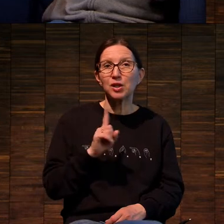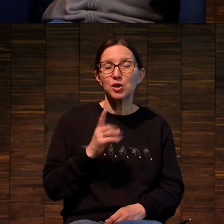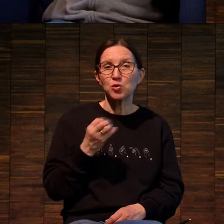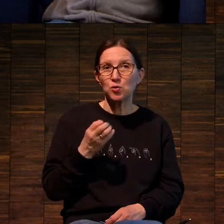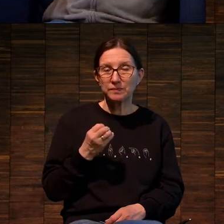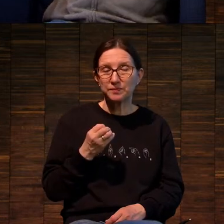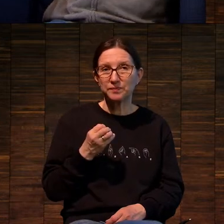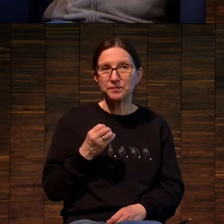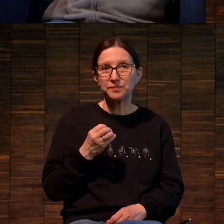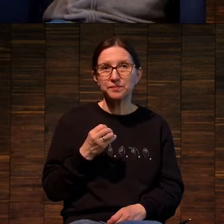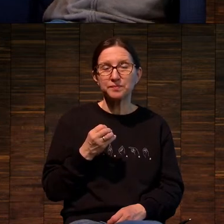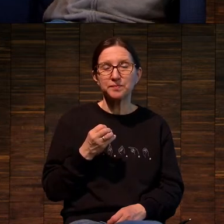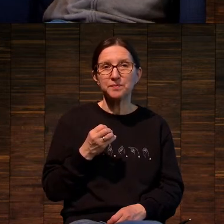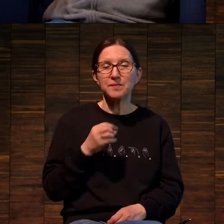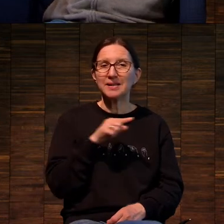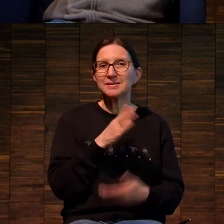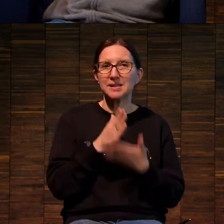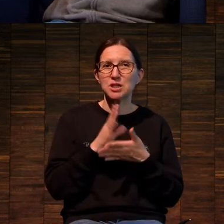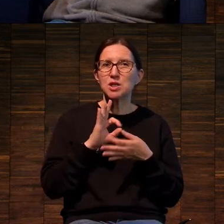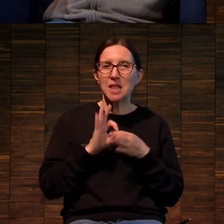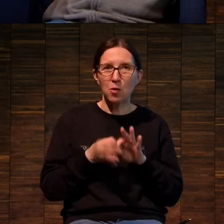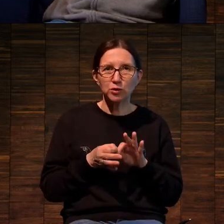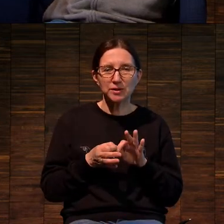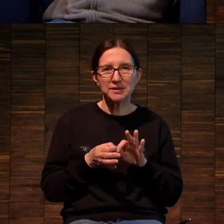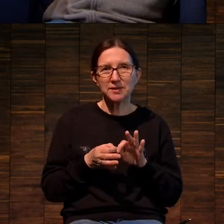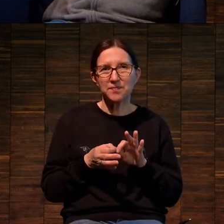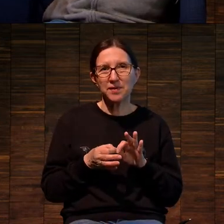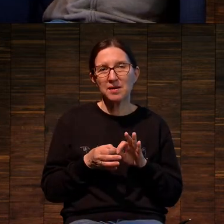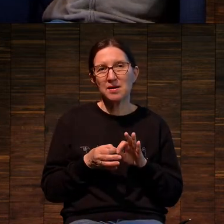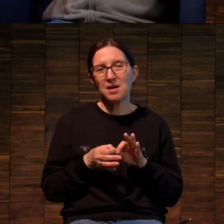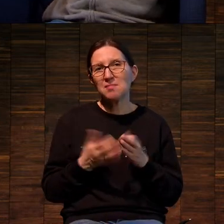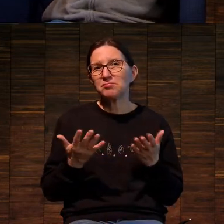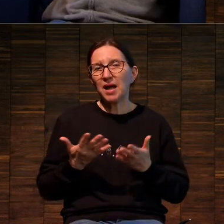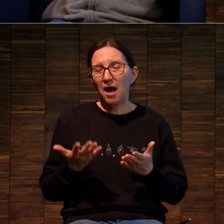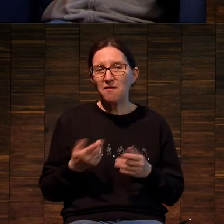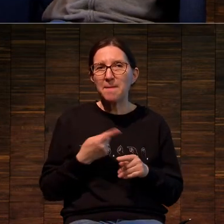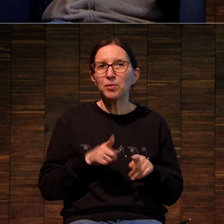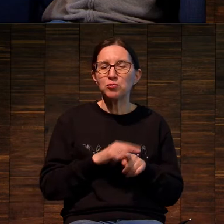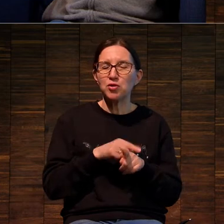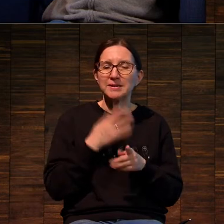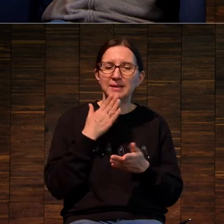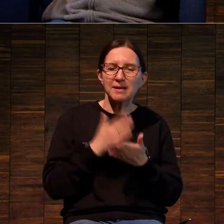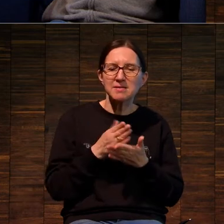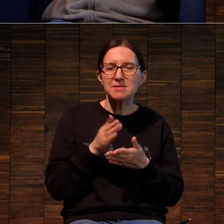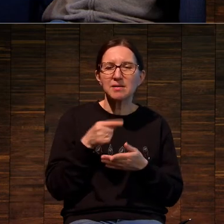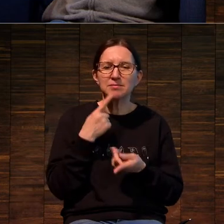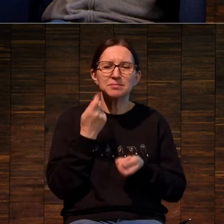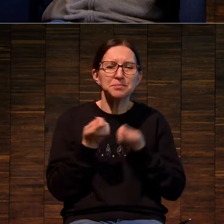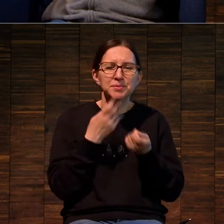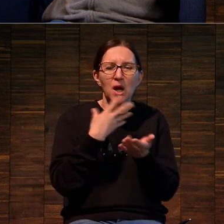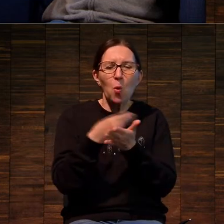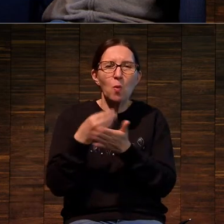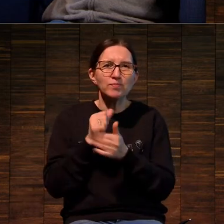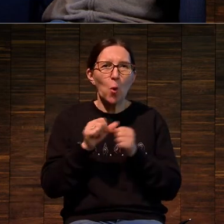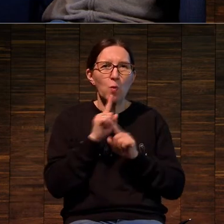И здесь сложность уже, то есть здесь уже такая утонченность в этом всем появляется.